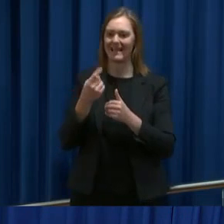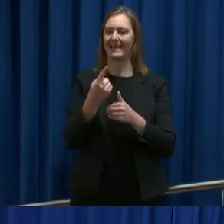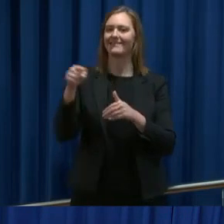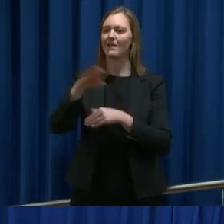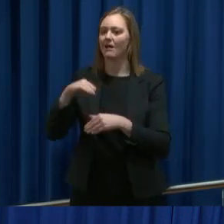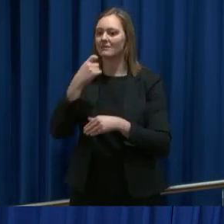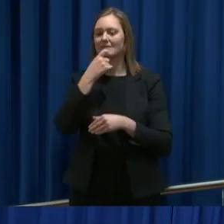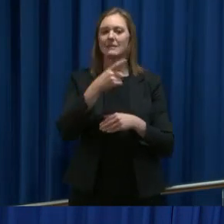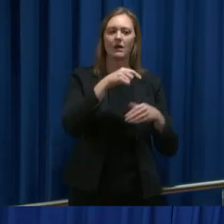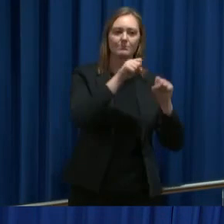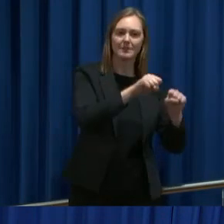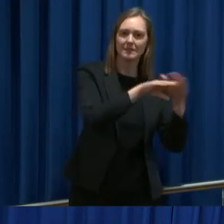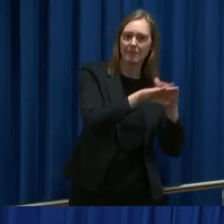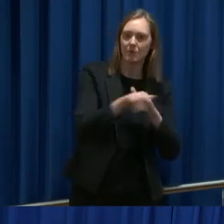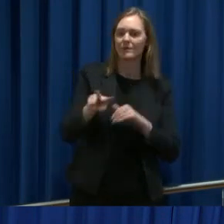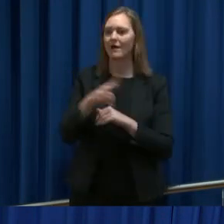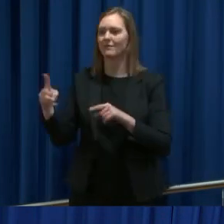andre som satser på flokkimmunitet.